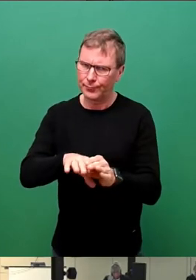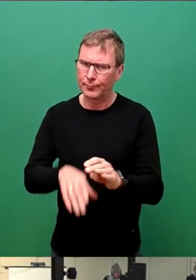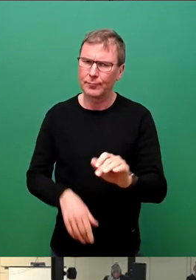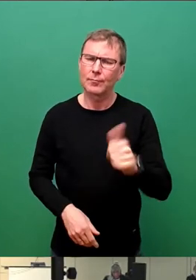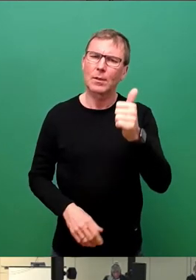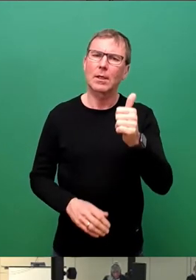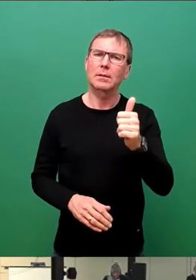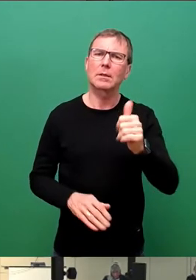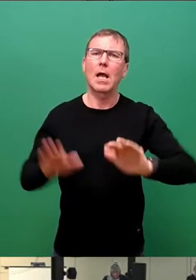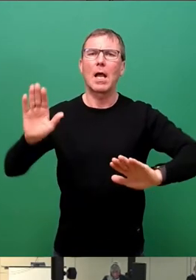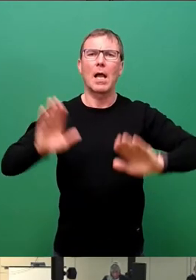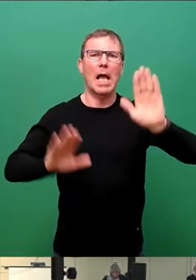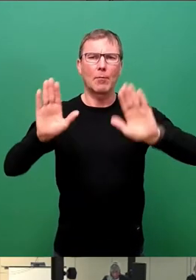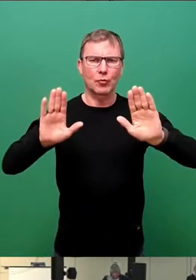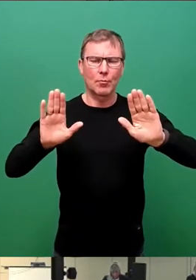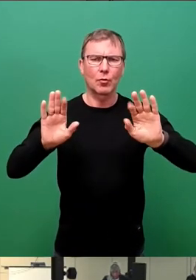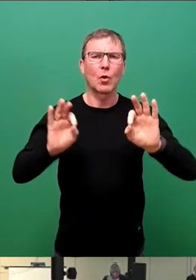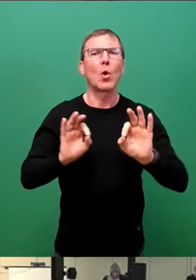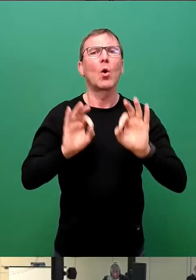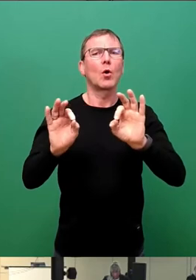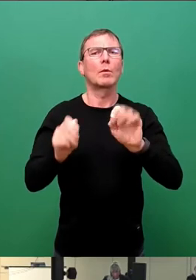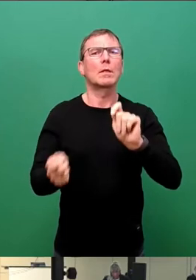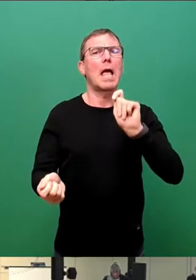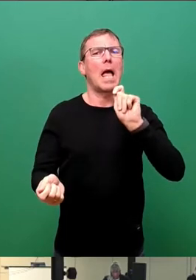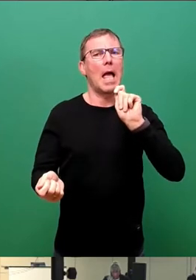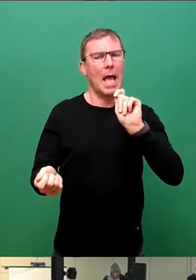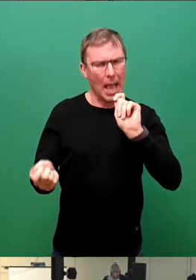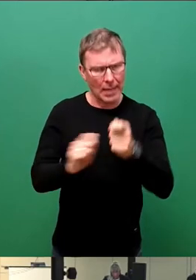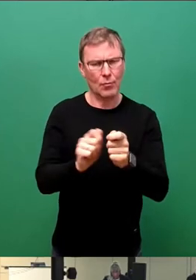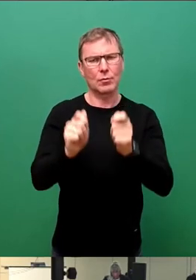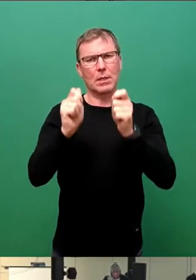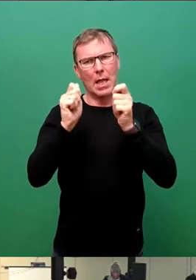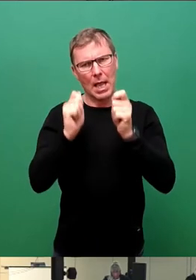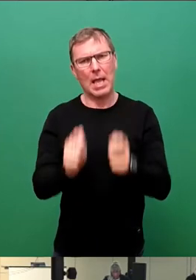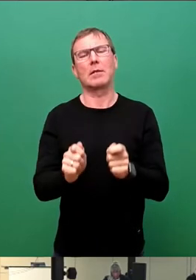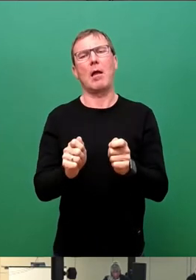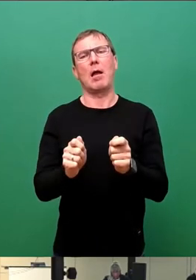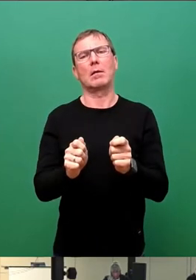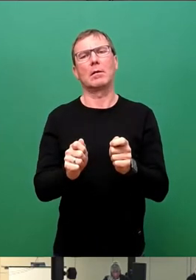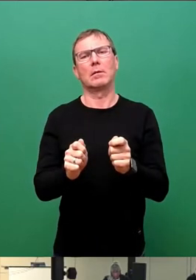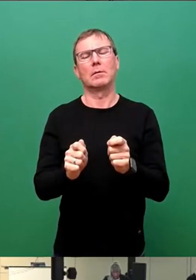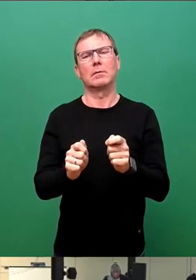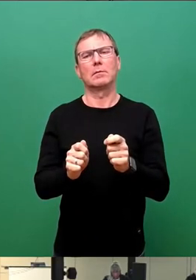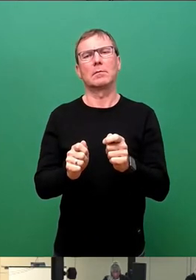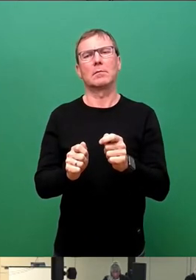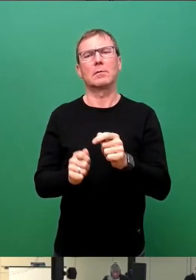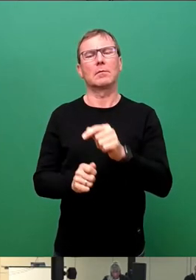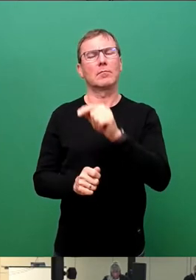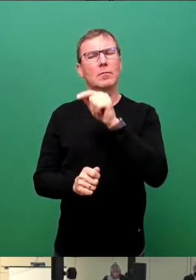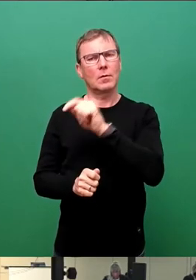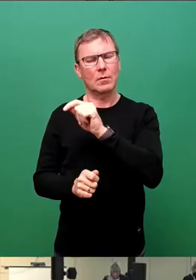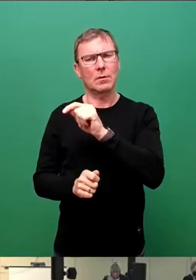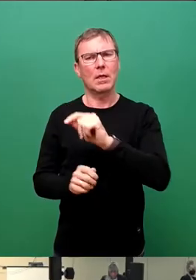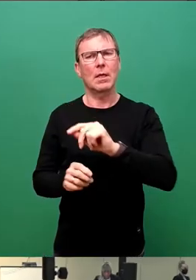Abstimmung über den Änderungsantrag interfraktionell. Wer dem folgen